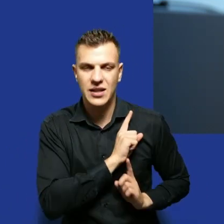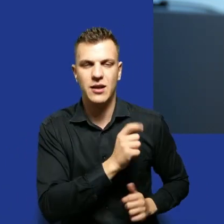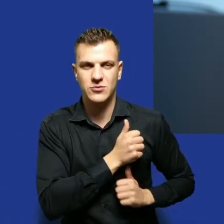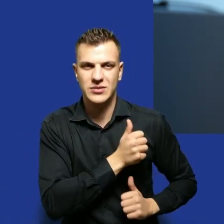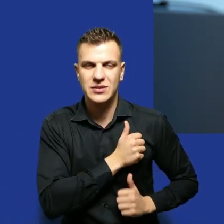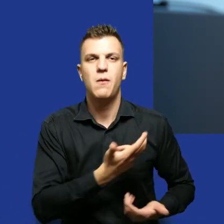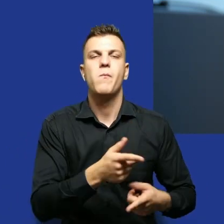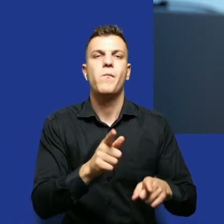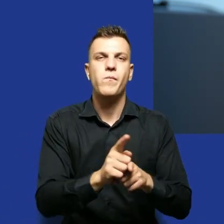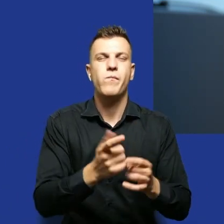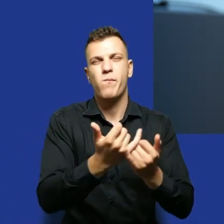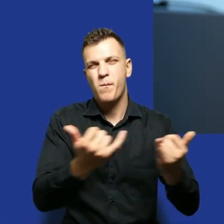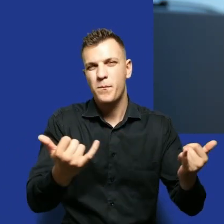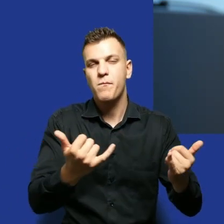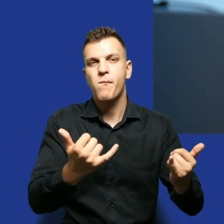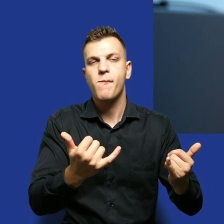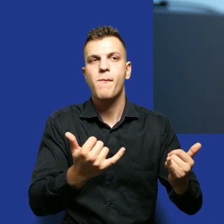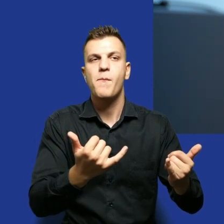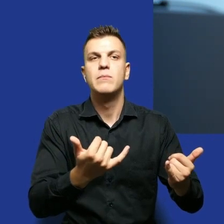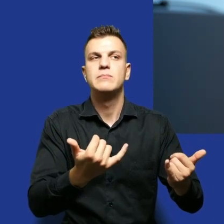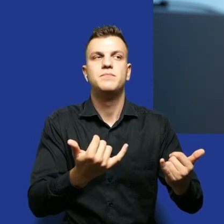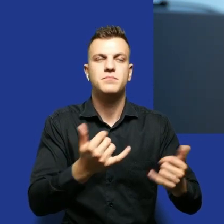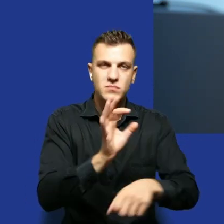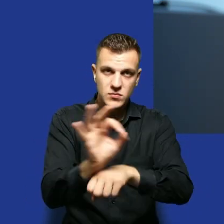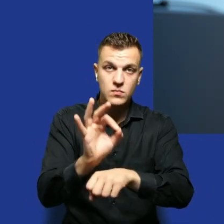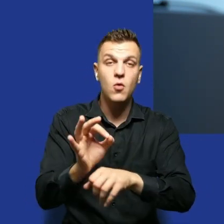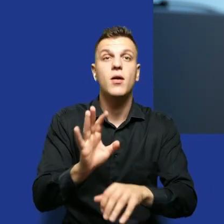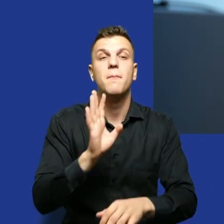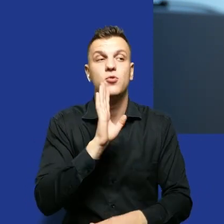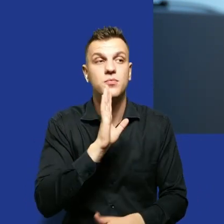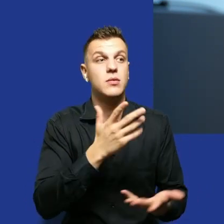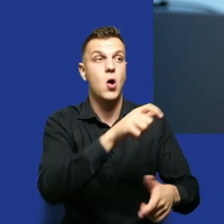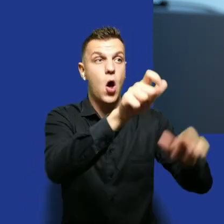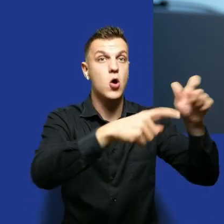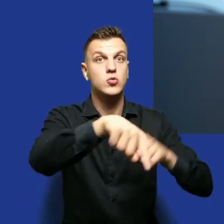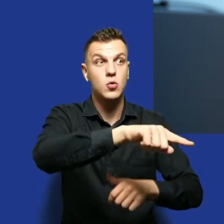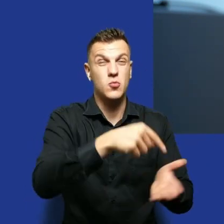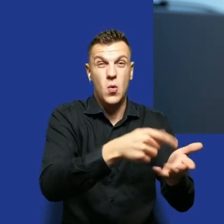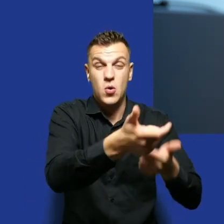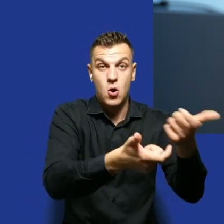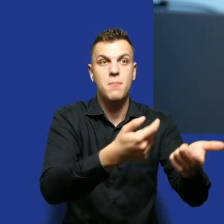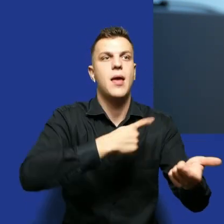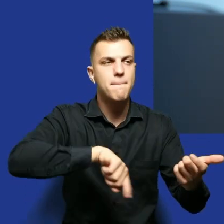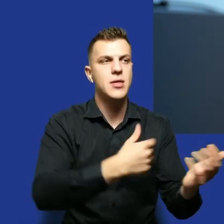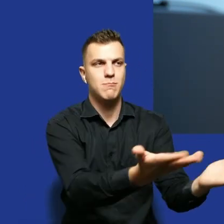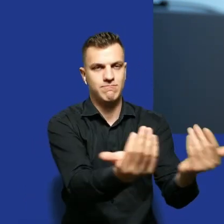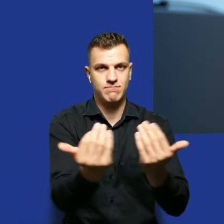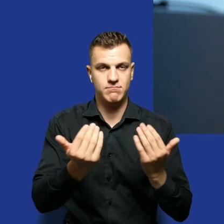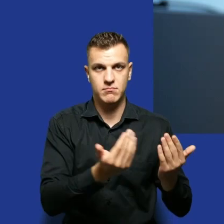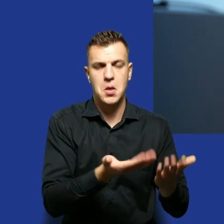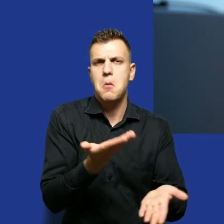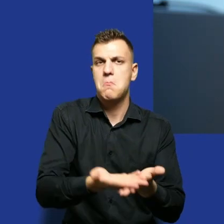to są inicjatywy, gdzie skupiamy osoby, które prowadzą właśnie takie działania, nie tylko po to, żebyśmy się uczyli